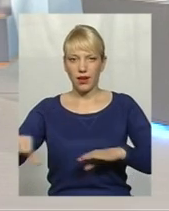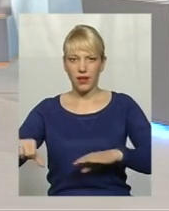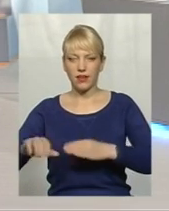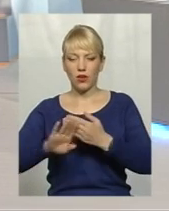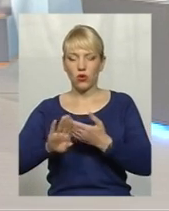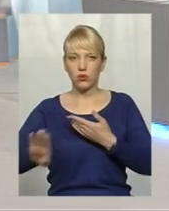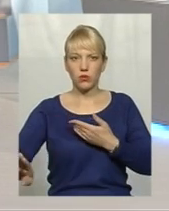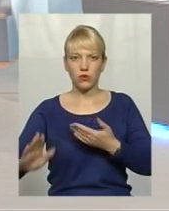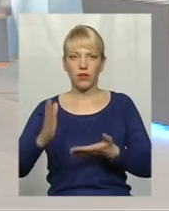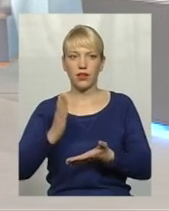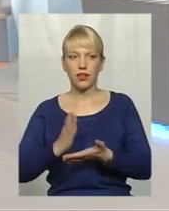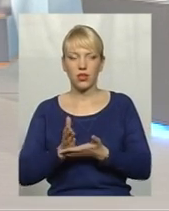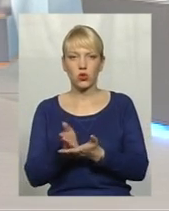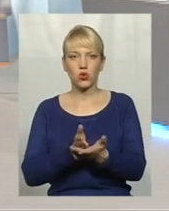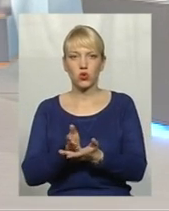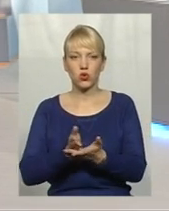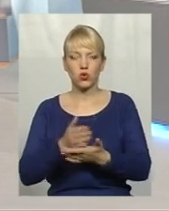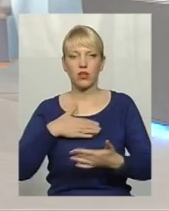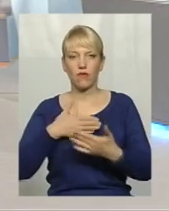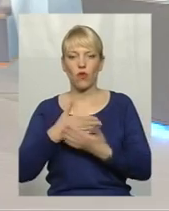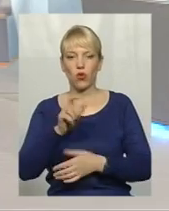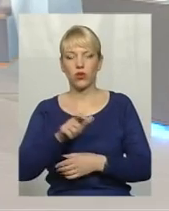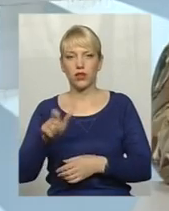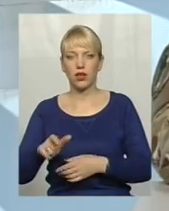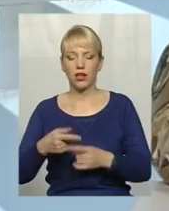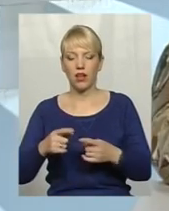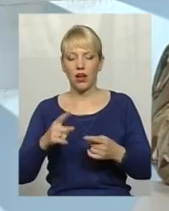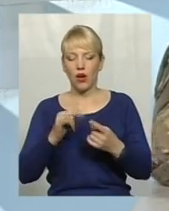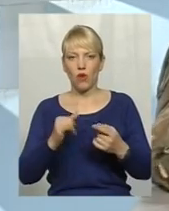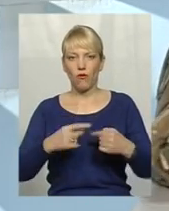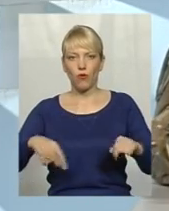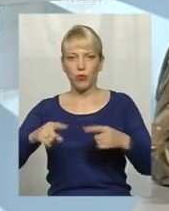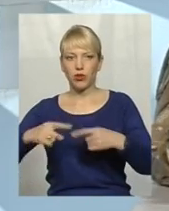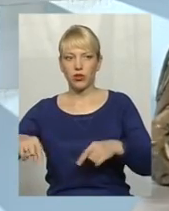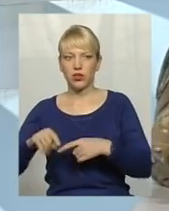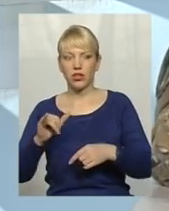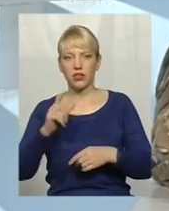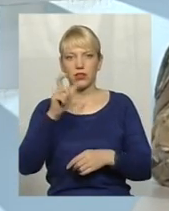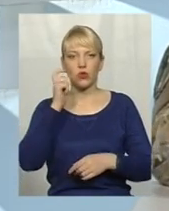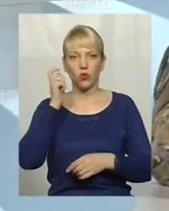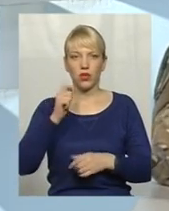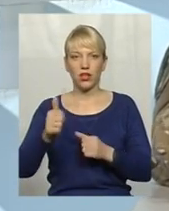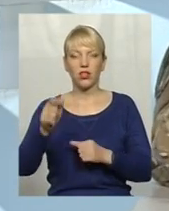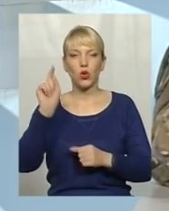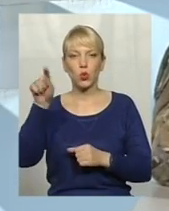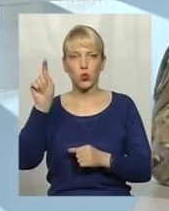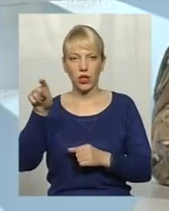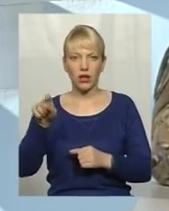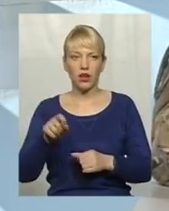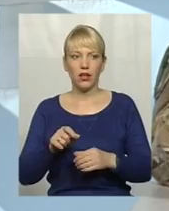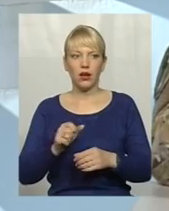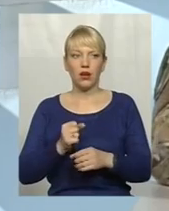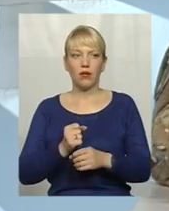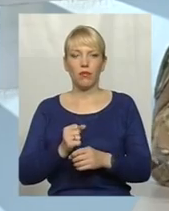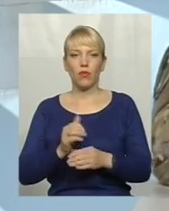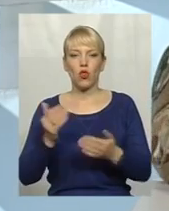служать волонтери, вони служать в підрозділах. І з України туди присилаються новою